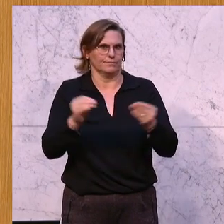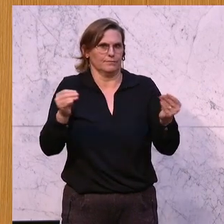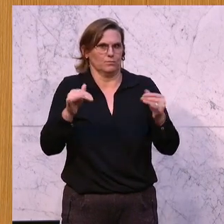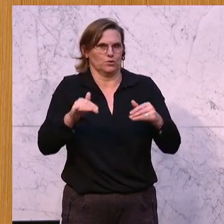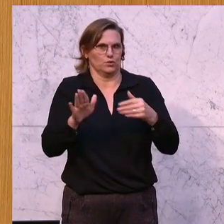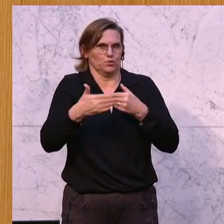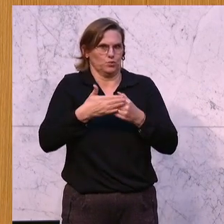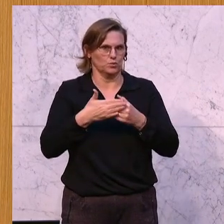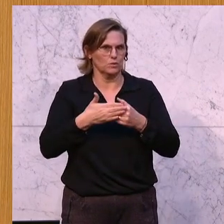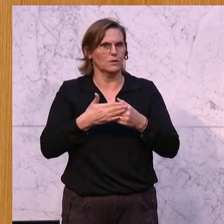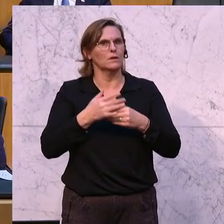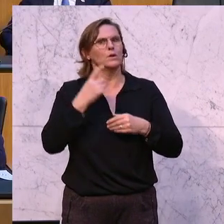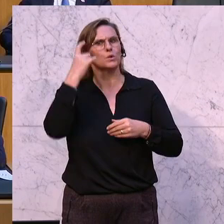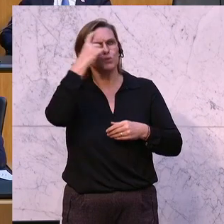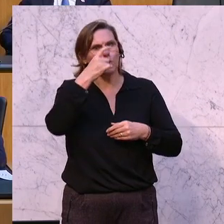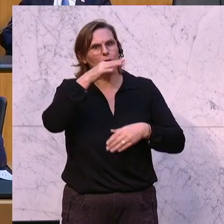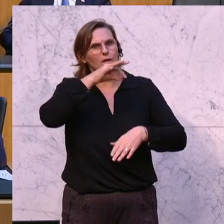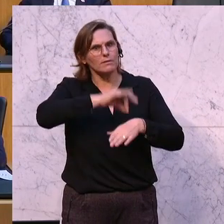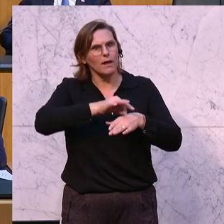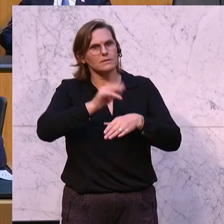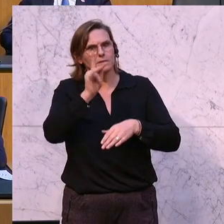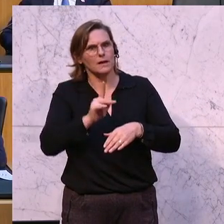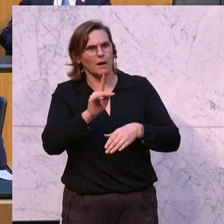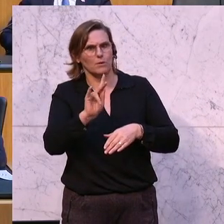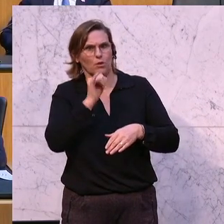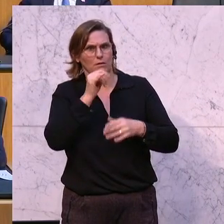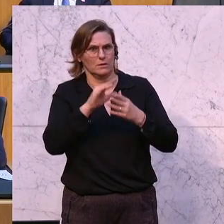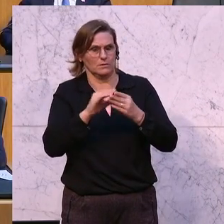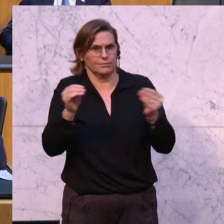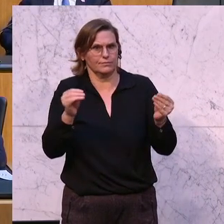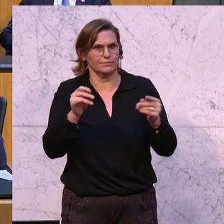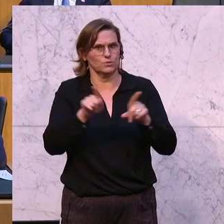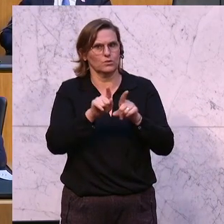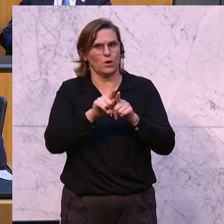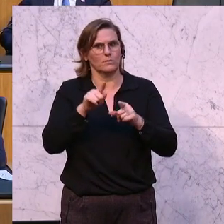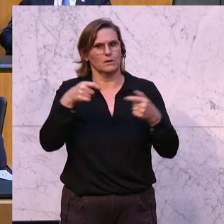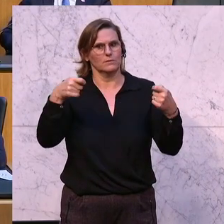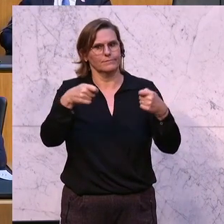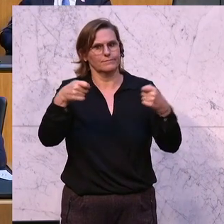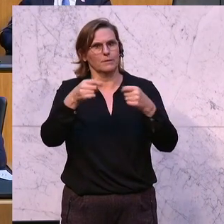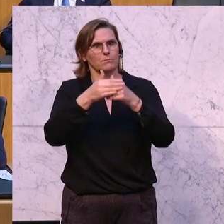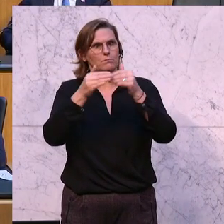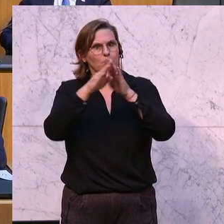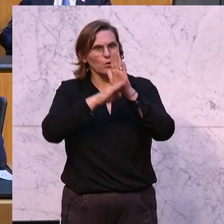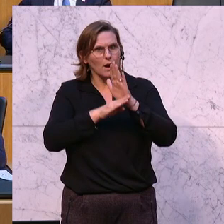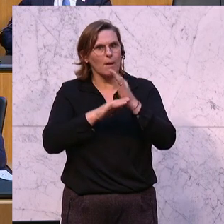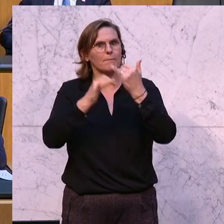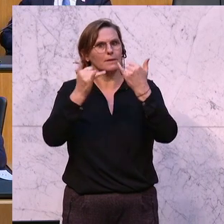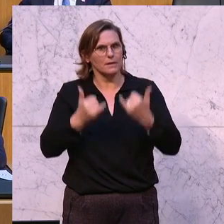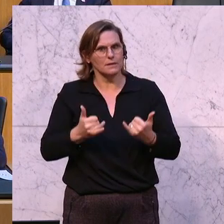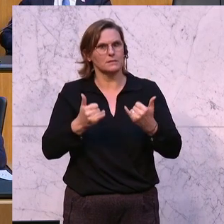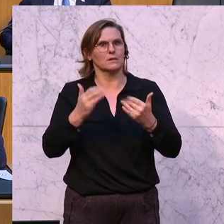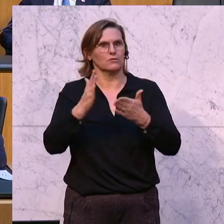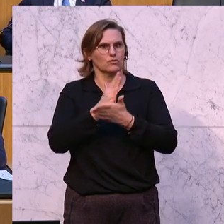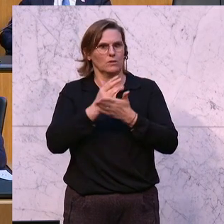berechtigten Sorgen der Ärztekammer, die Sie nicht ausräumen können und die Sie mit Ihrem Subventionsprogramm, was Sie hier jetzt im Gesundheitssystem beschließen, noch